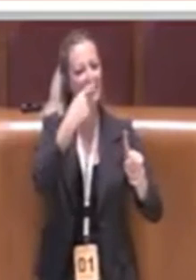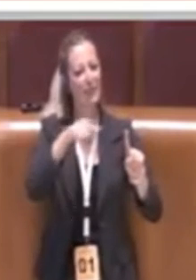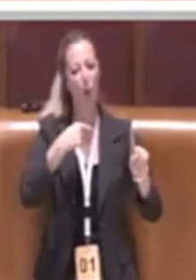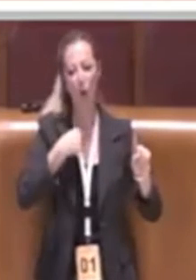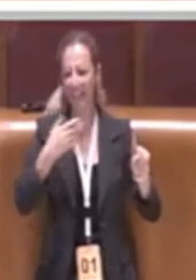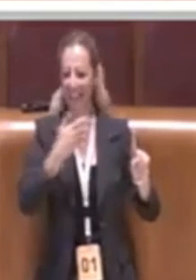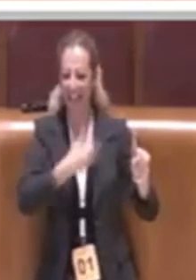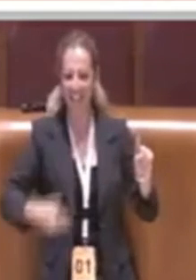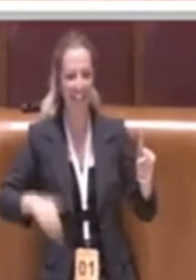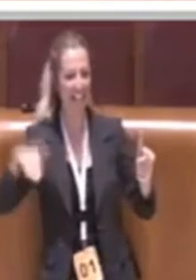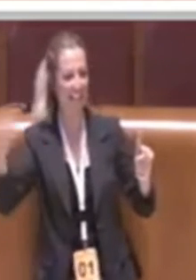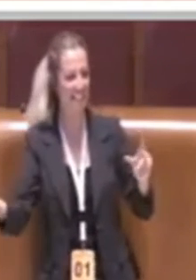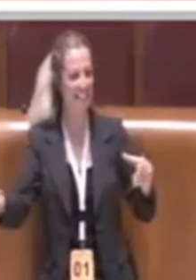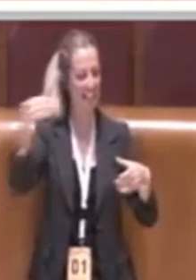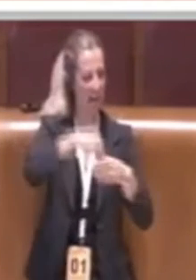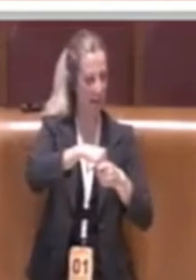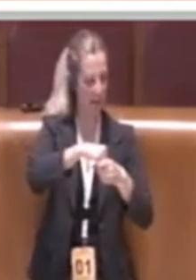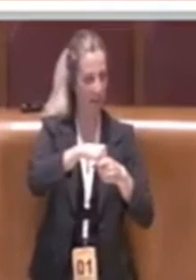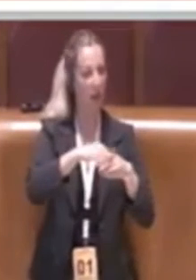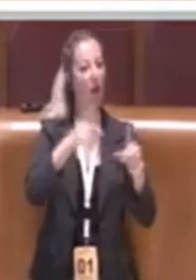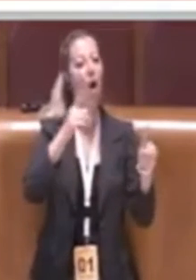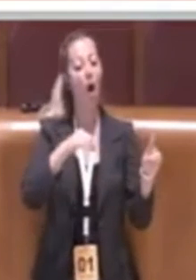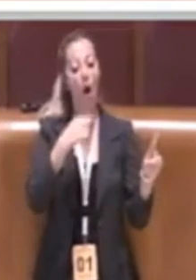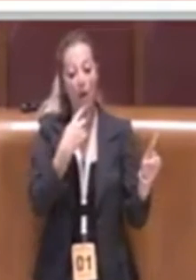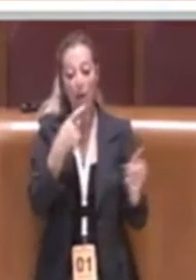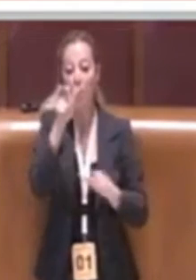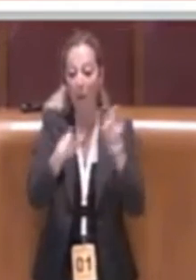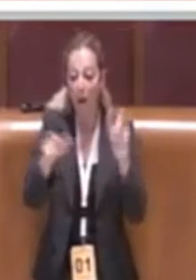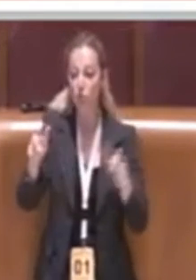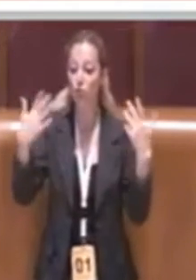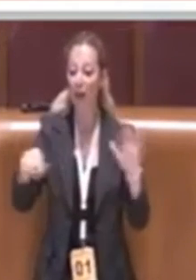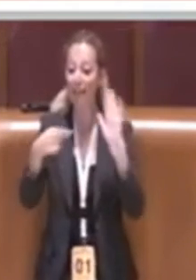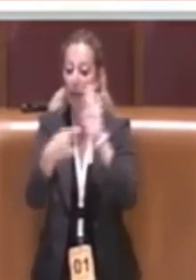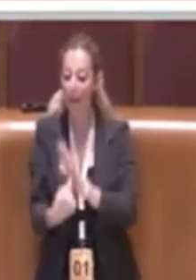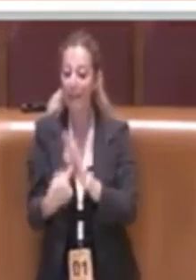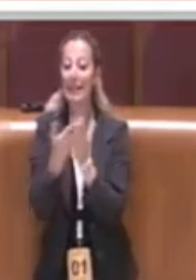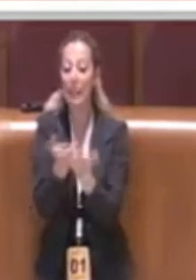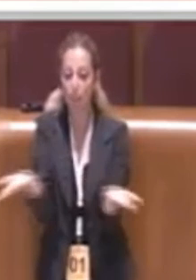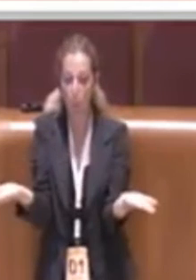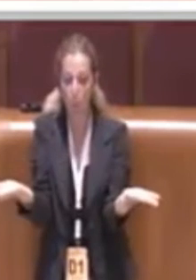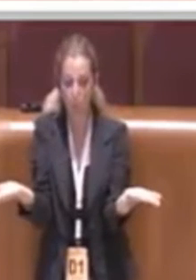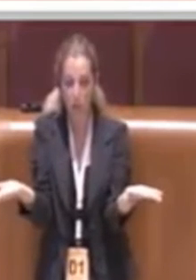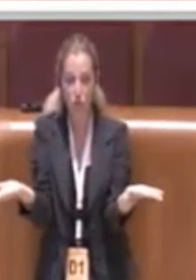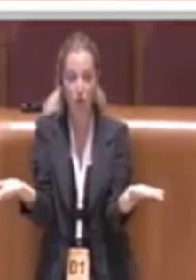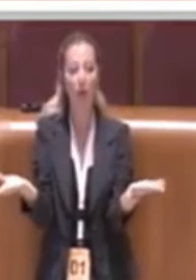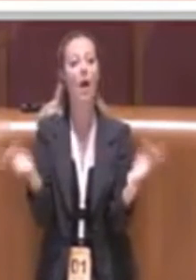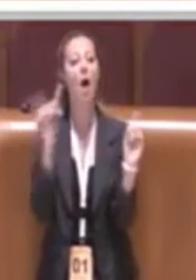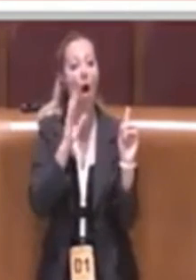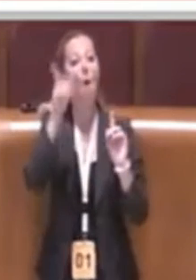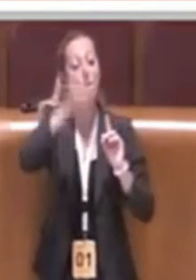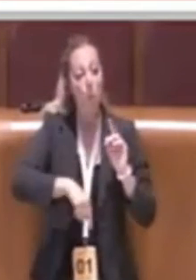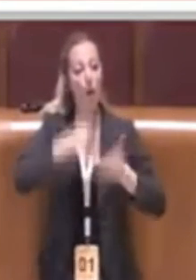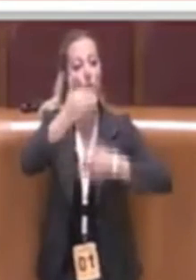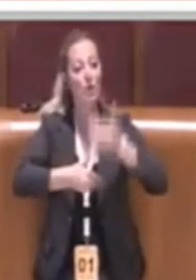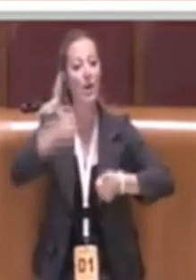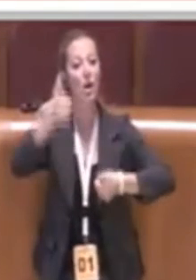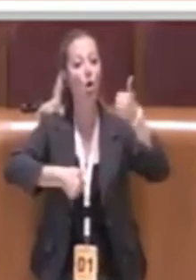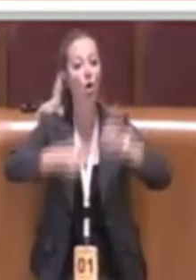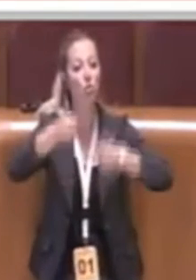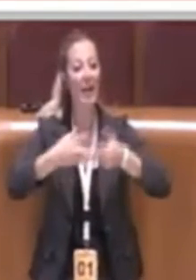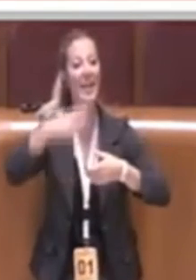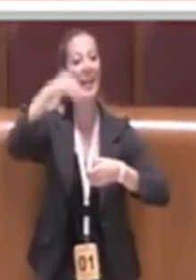esterni ancorché vi partecipino soggetti già dipendenti pubblici ma anche i procedimenti concorsuali